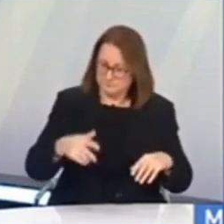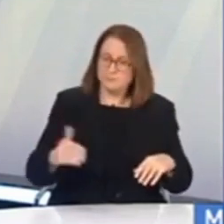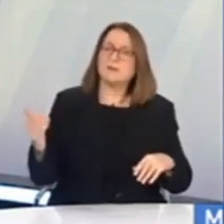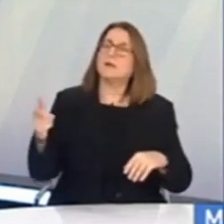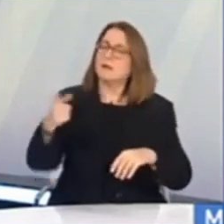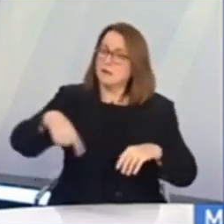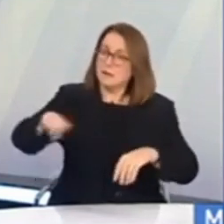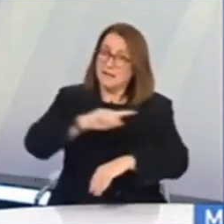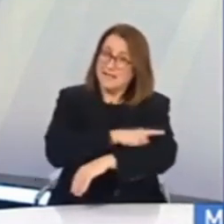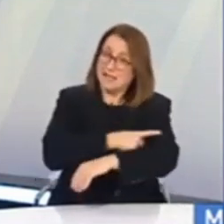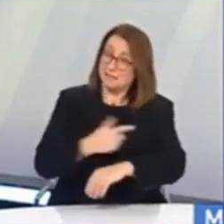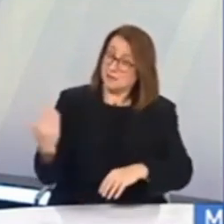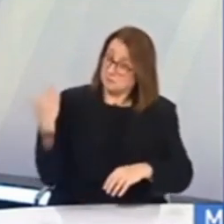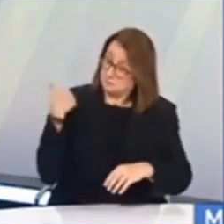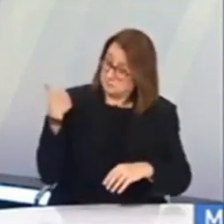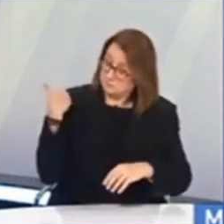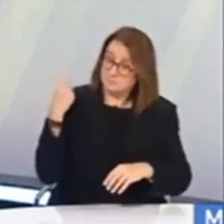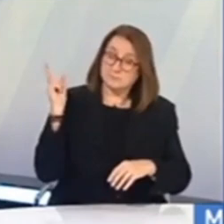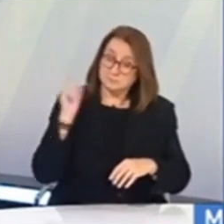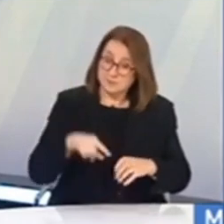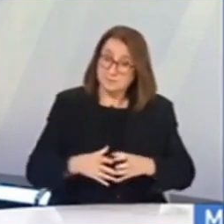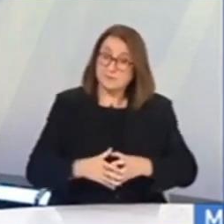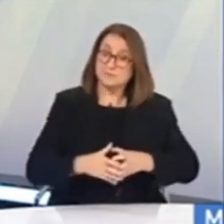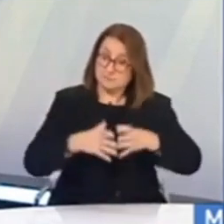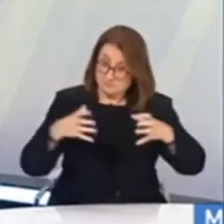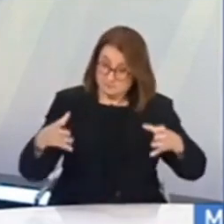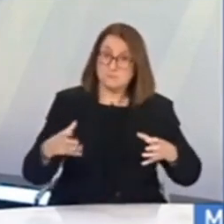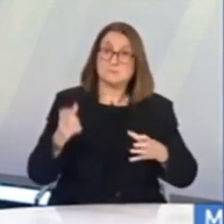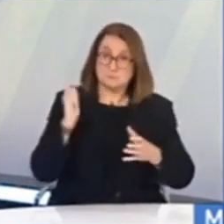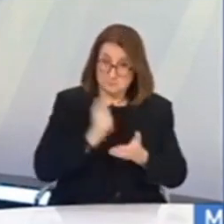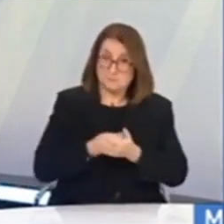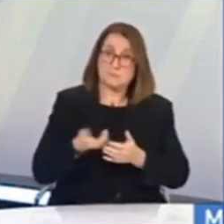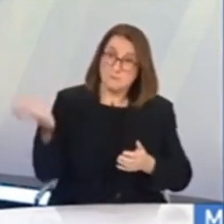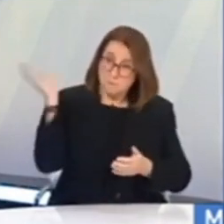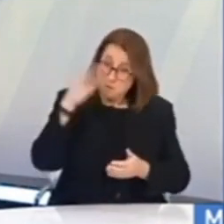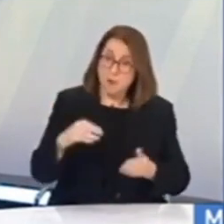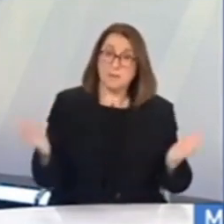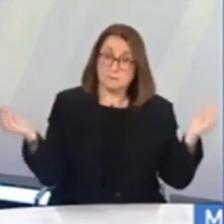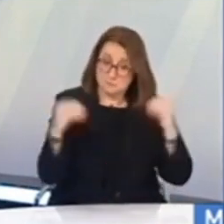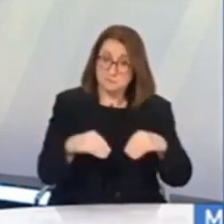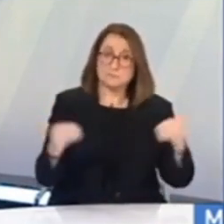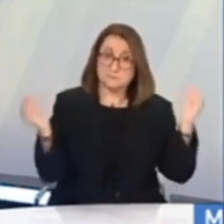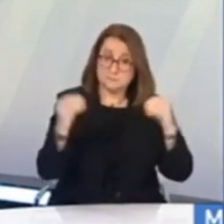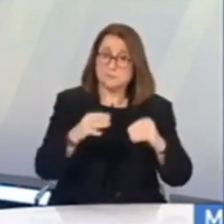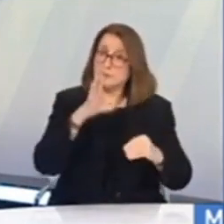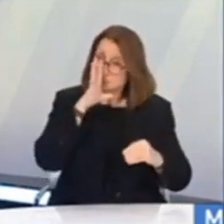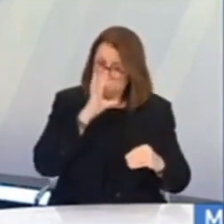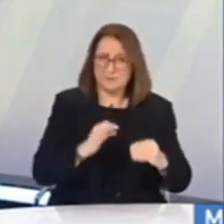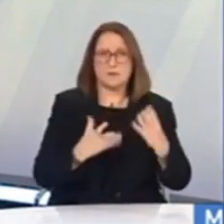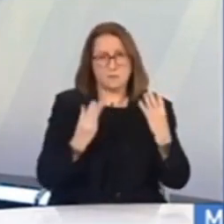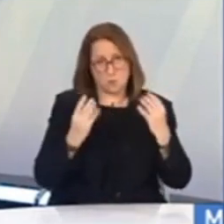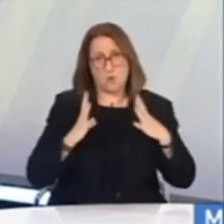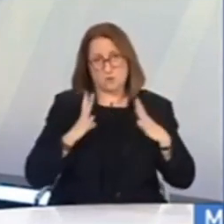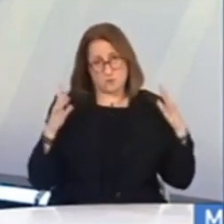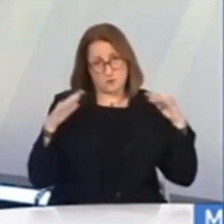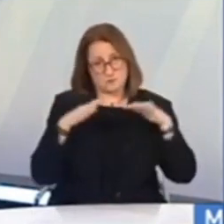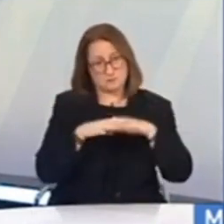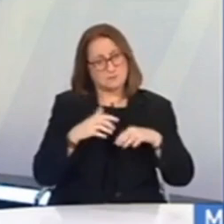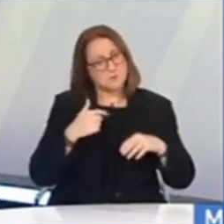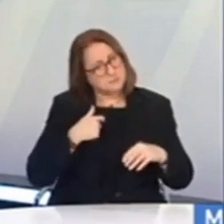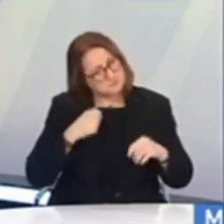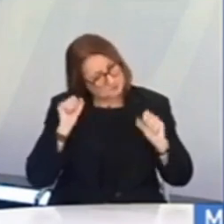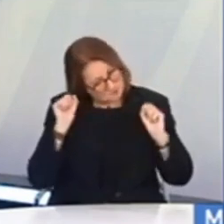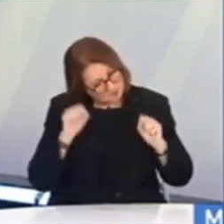τα μέσα μαζικής μεταφοράς διότι εκεί εκ των πραγμάτων υπάρχει συγχρωτισμός. Και το κάναμε αυτό.